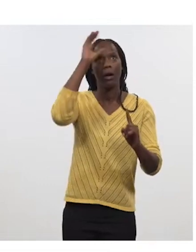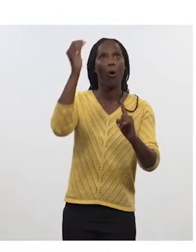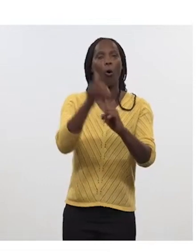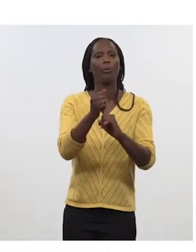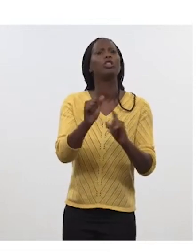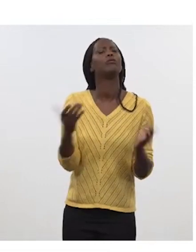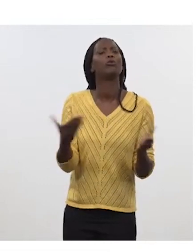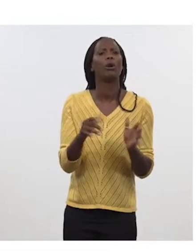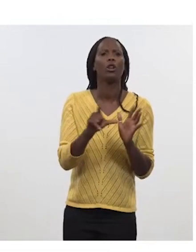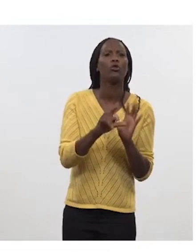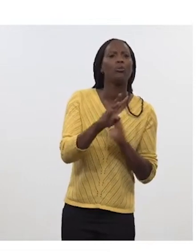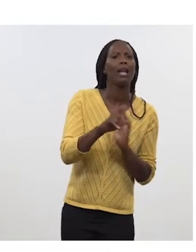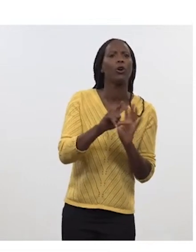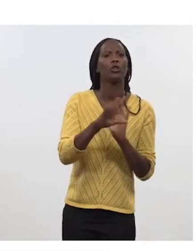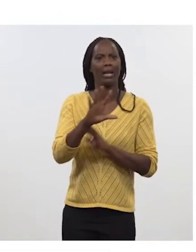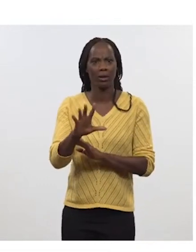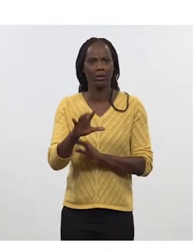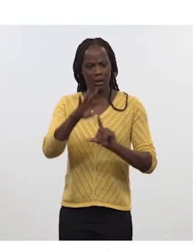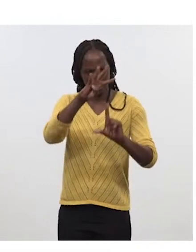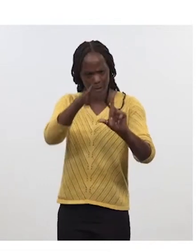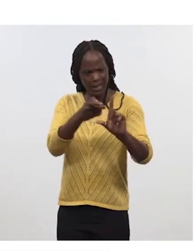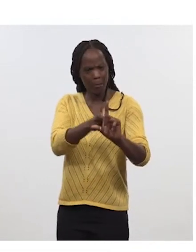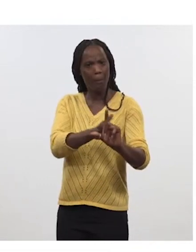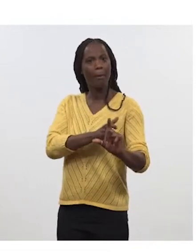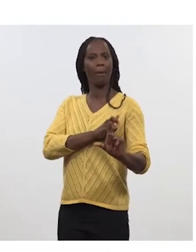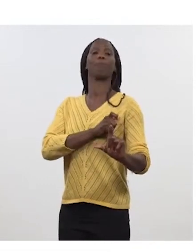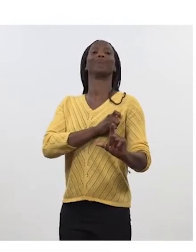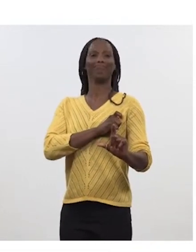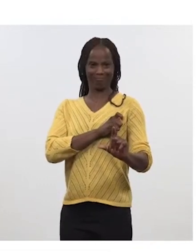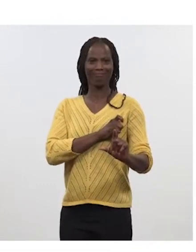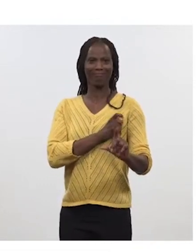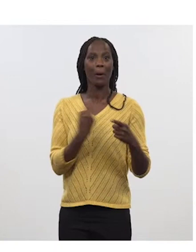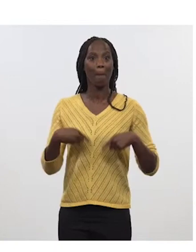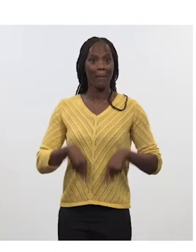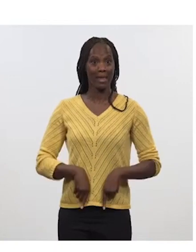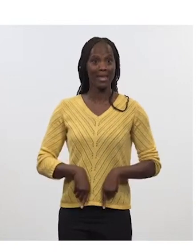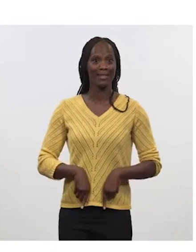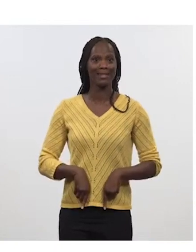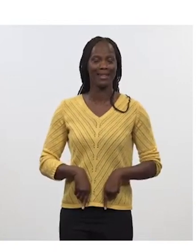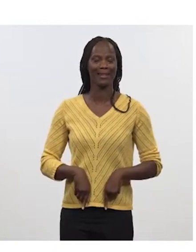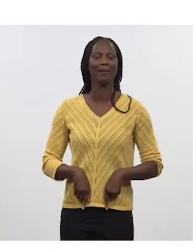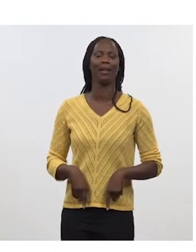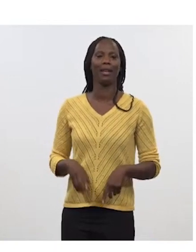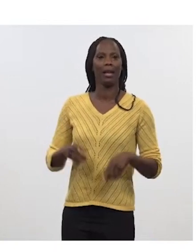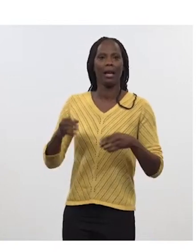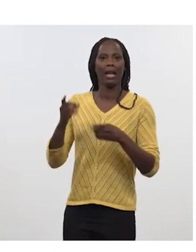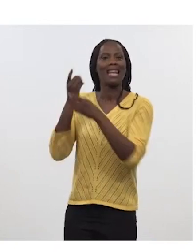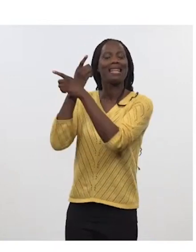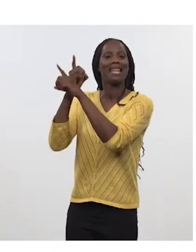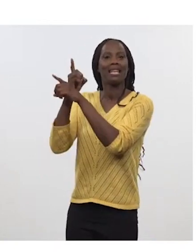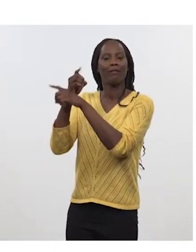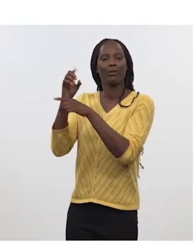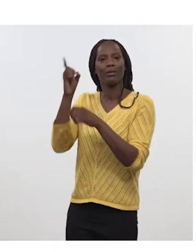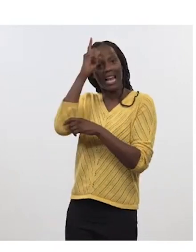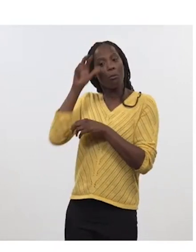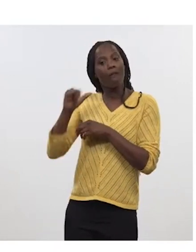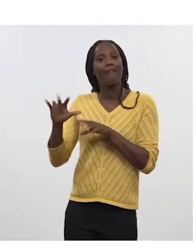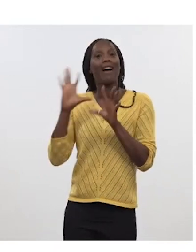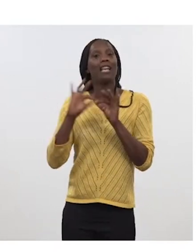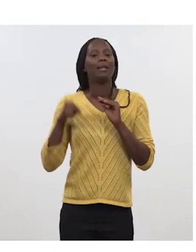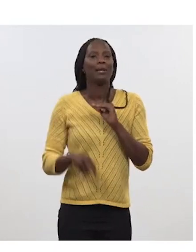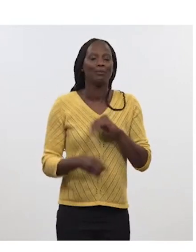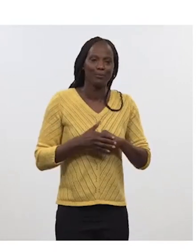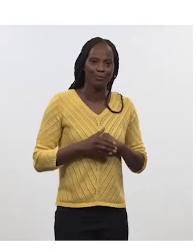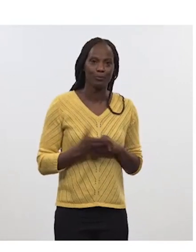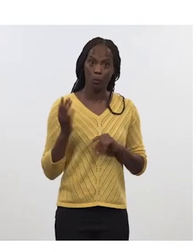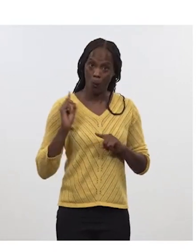-2045. Et un rétro-planning d'ici là que le ministre de la Défense allemand détaillera. Autre point, évidemment, sur lequel nous souhaitons aussi